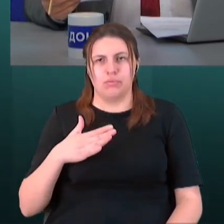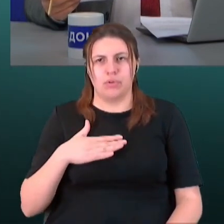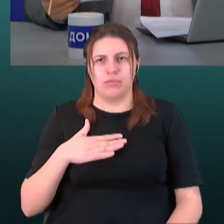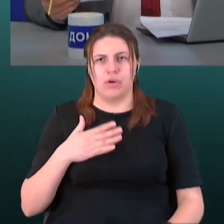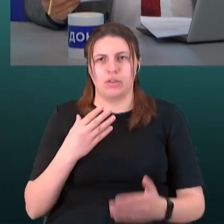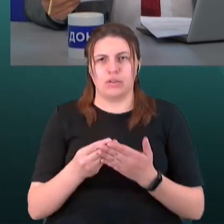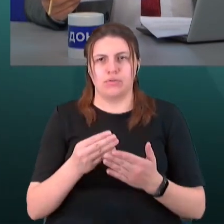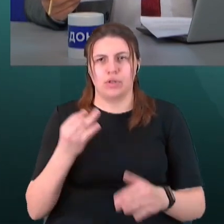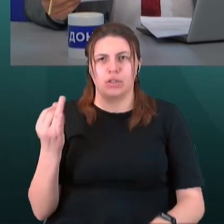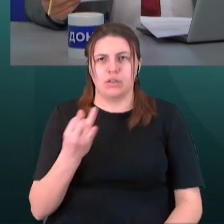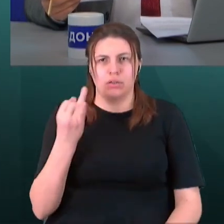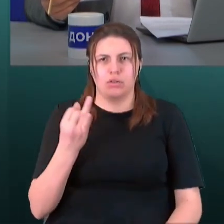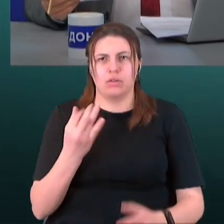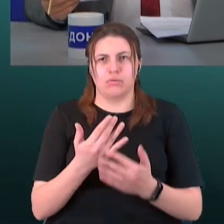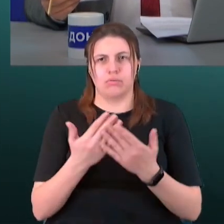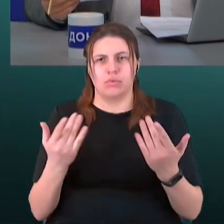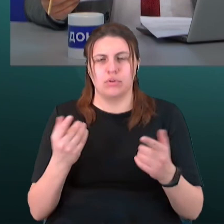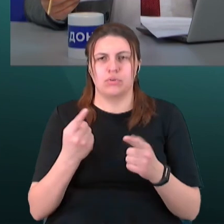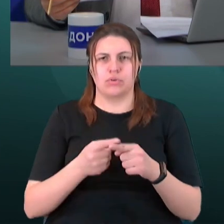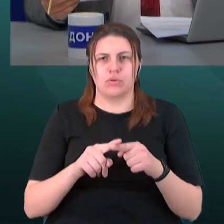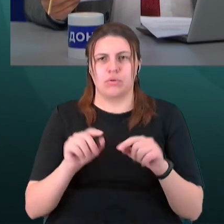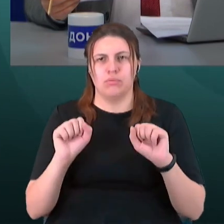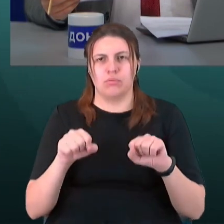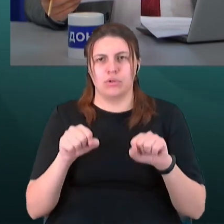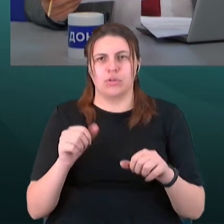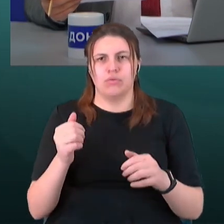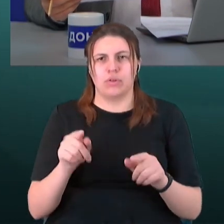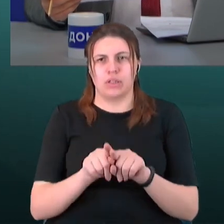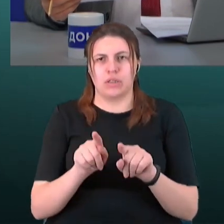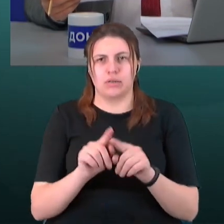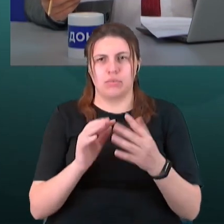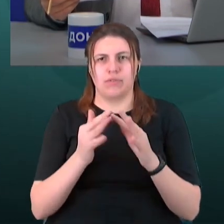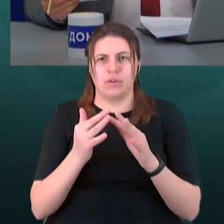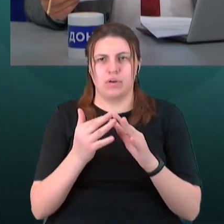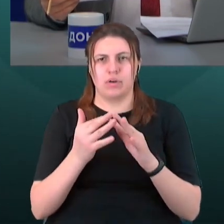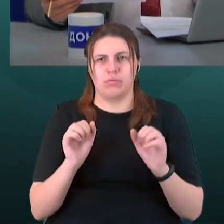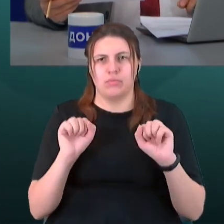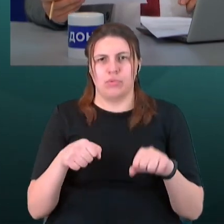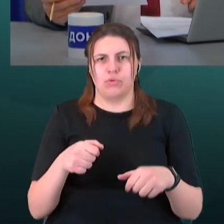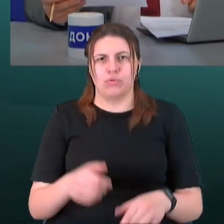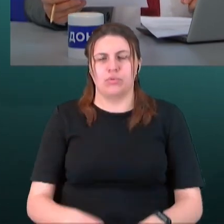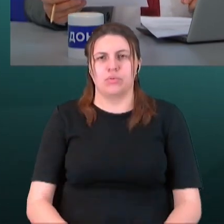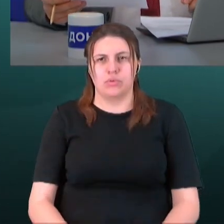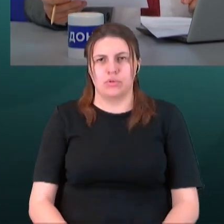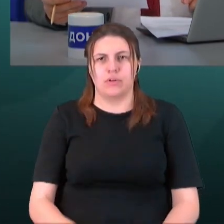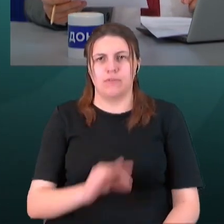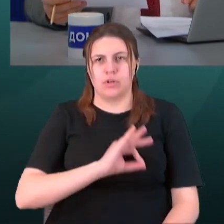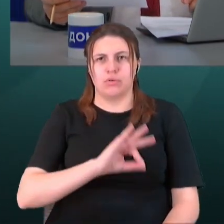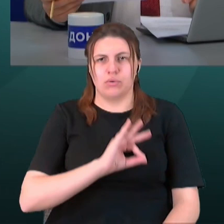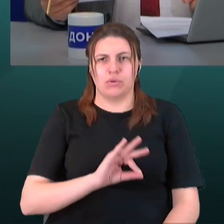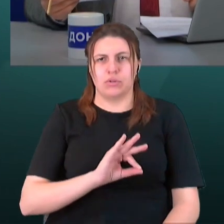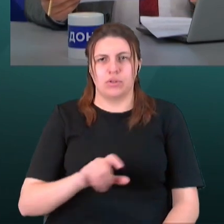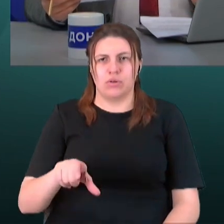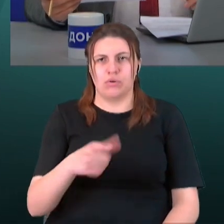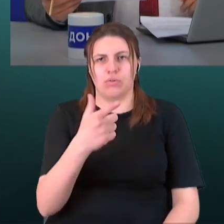особистох питаннях, чи, можливо, вони для тих самих пермерів, які зможуть використовуватися дороги для своєї господарської діяльності. Тому